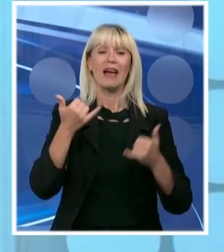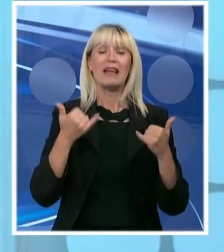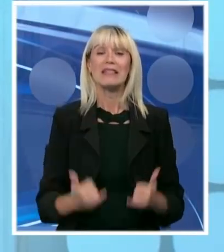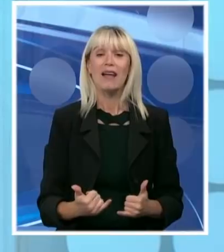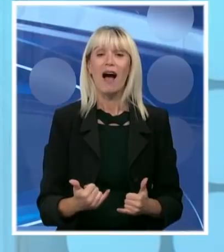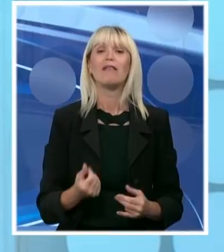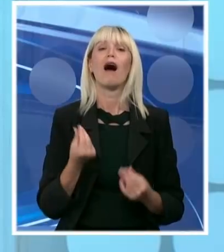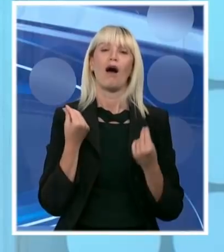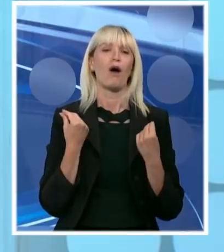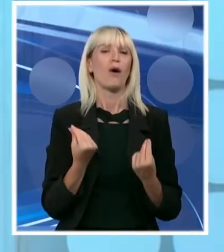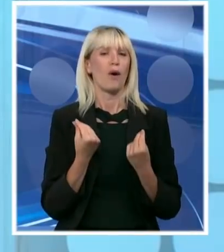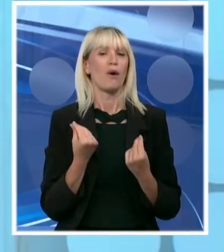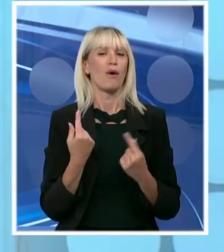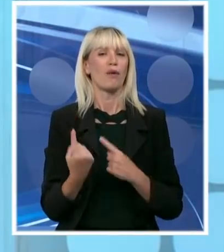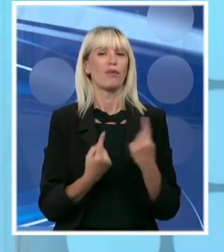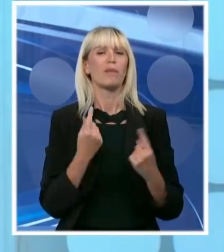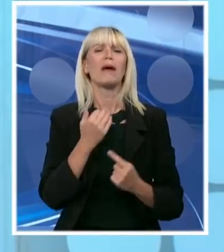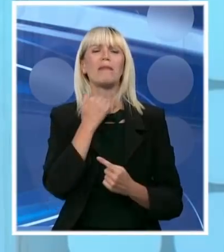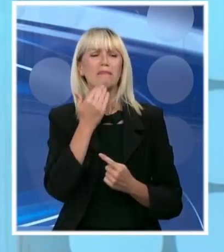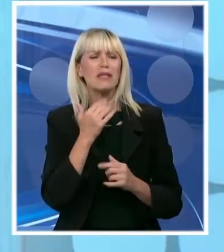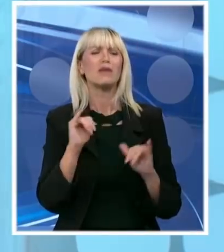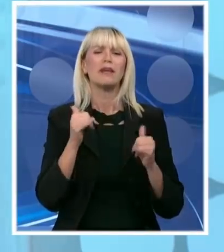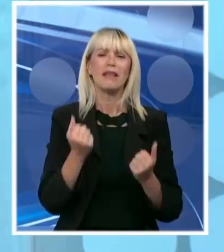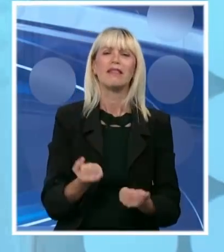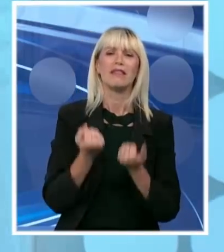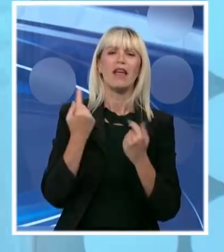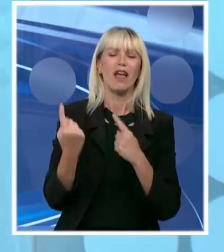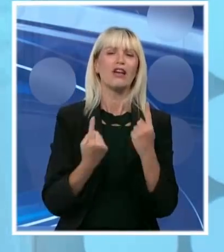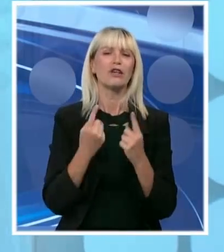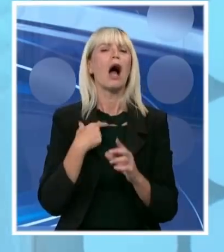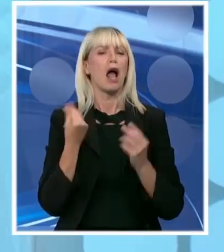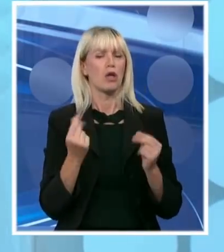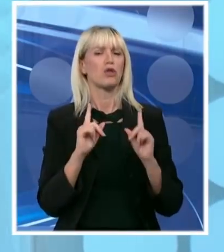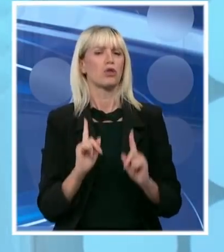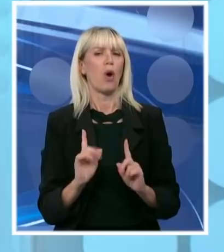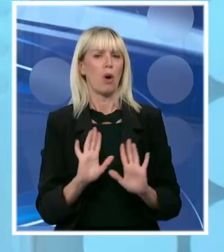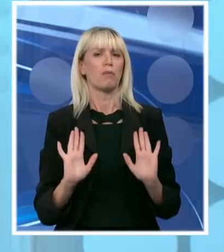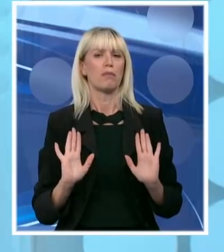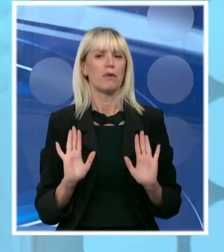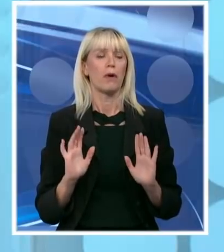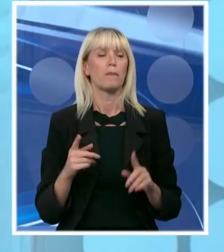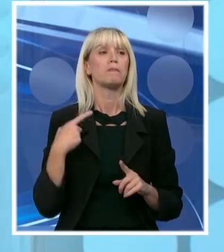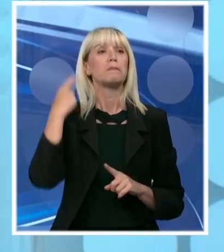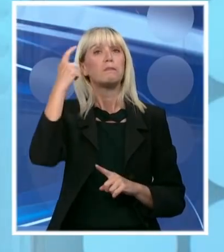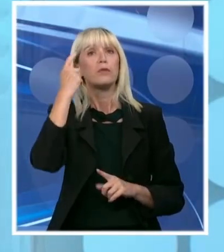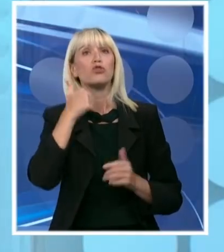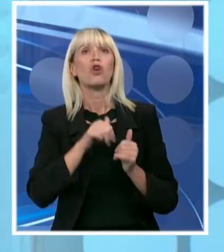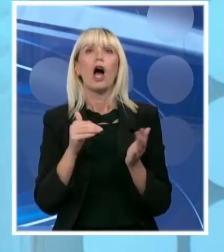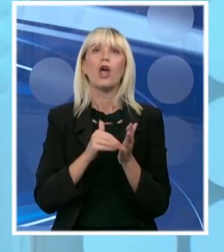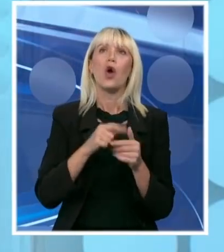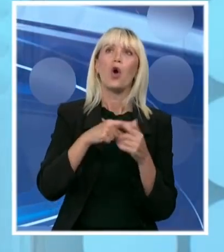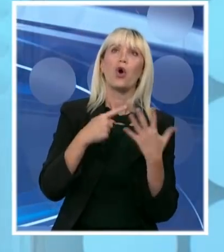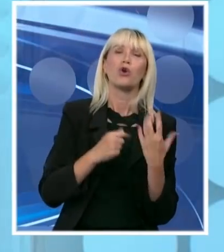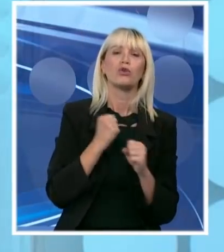relativno dobroj poziciji uprko svim teškoćama za kojima ćemo se svočiti. Razmišljali smo šta još da uradimo. Ušli smo na vreme sa